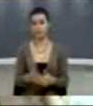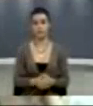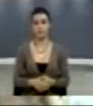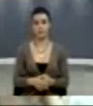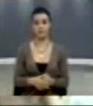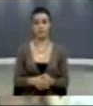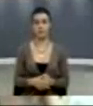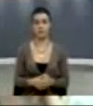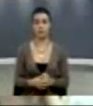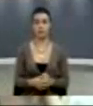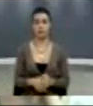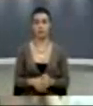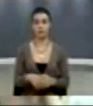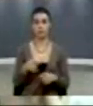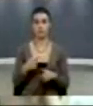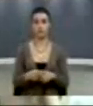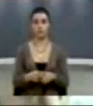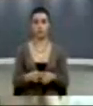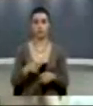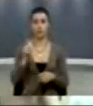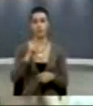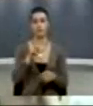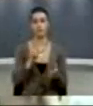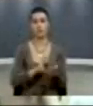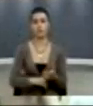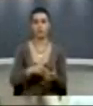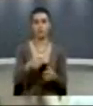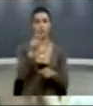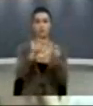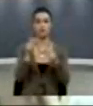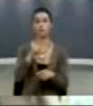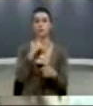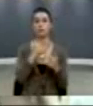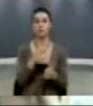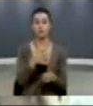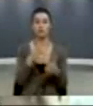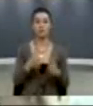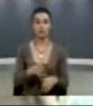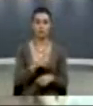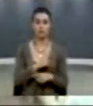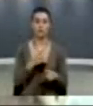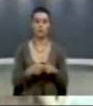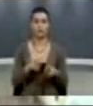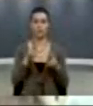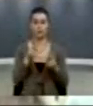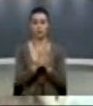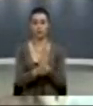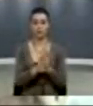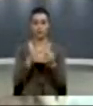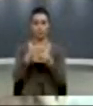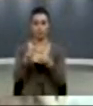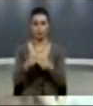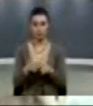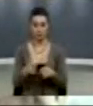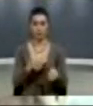shume pa drejt edhe ndaj aty në që nësët gjvarosun, edhe që përpritët në përfundu këmë memorial, i cili